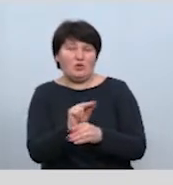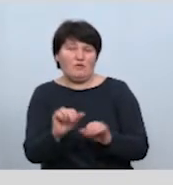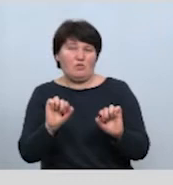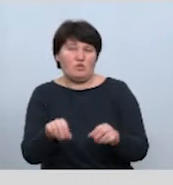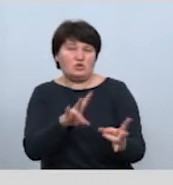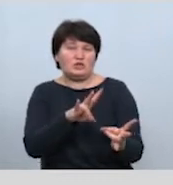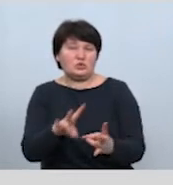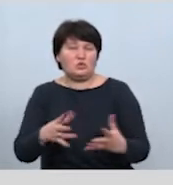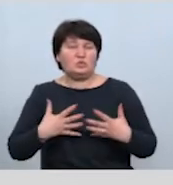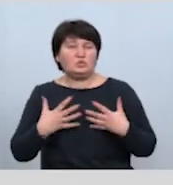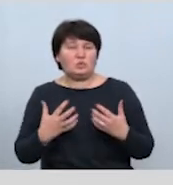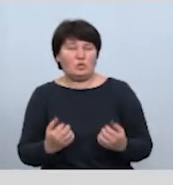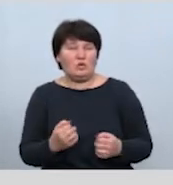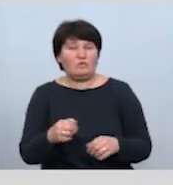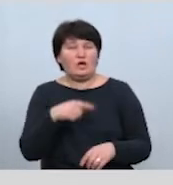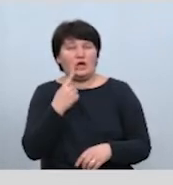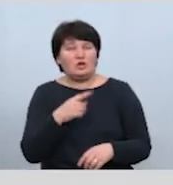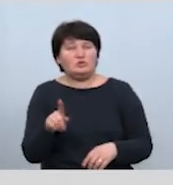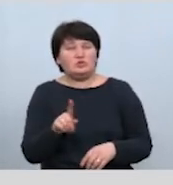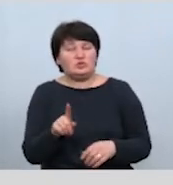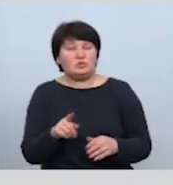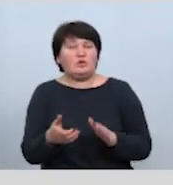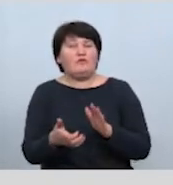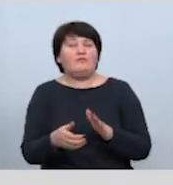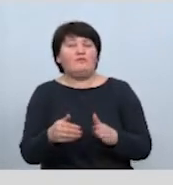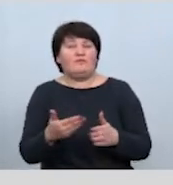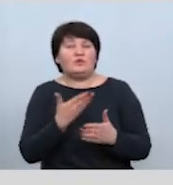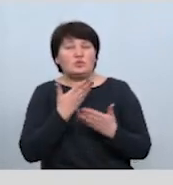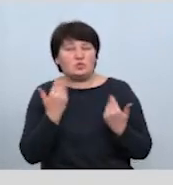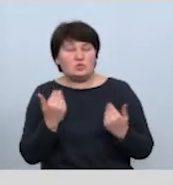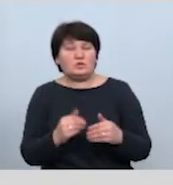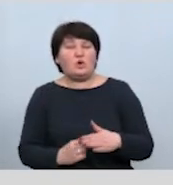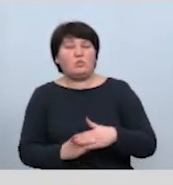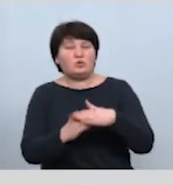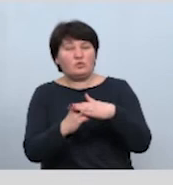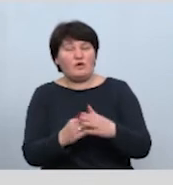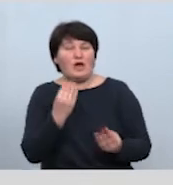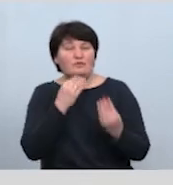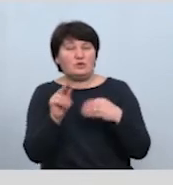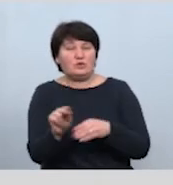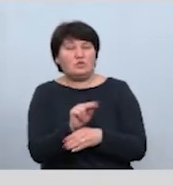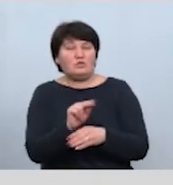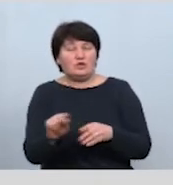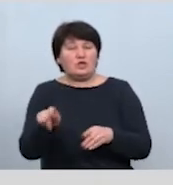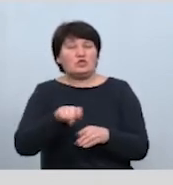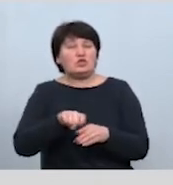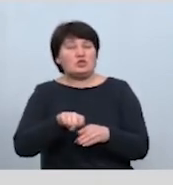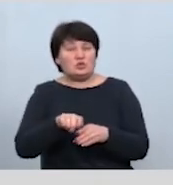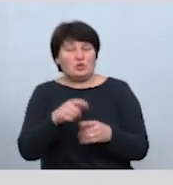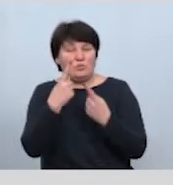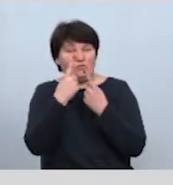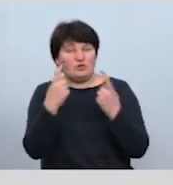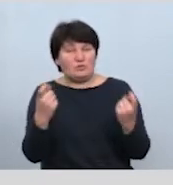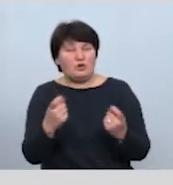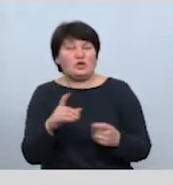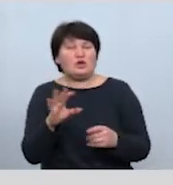зашкодити здоров'ю. Каже, що про відсутність наукового обґрунтування ефективності лікувальних властивостей часнику, повідомляє і на